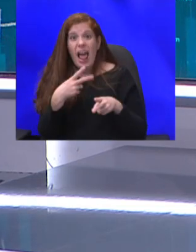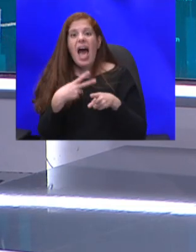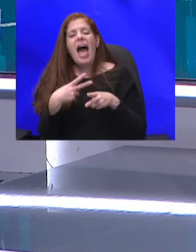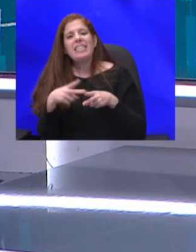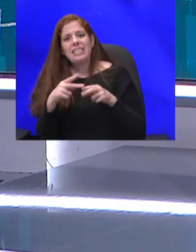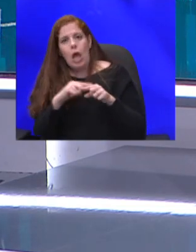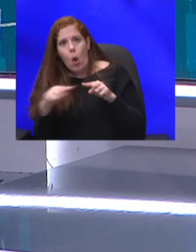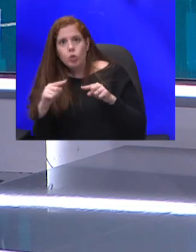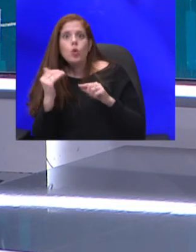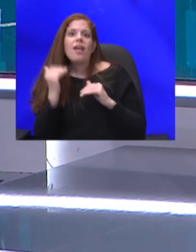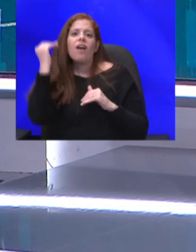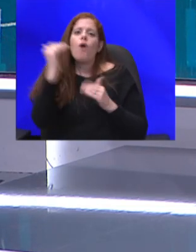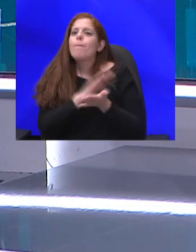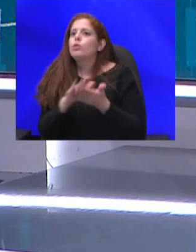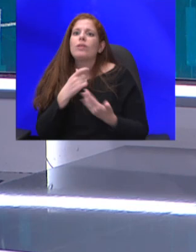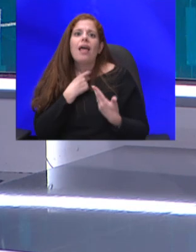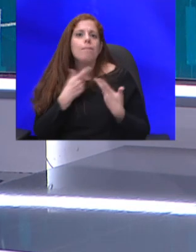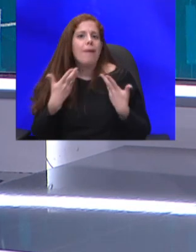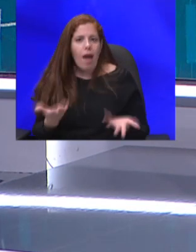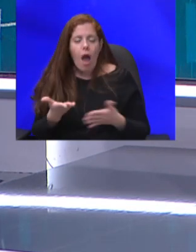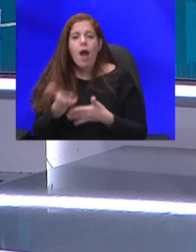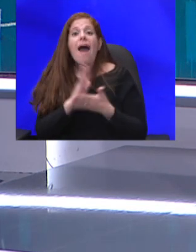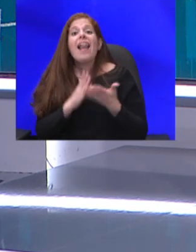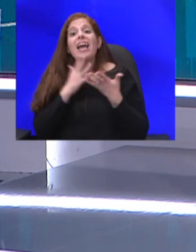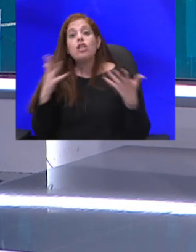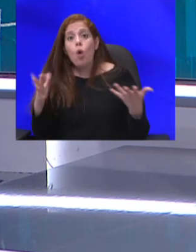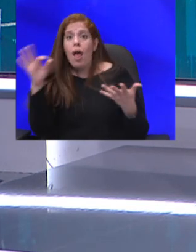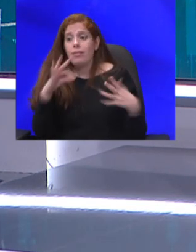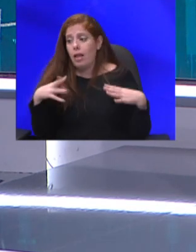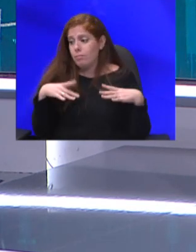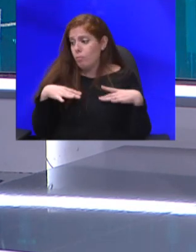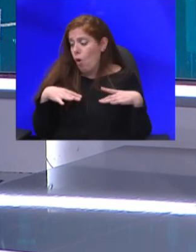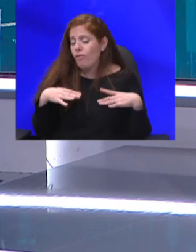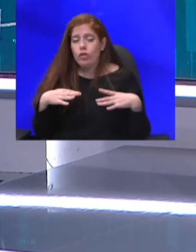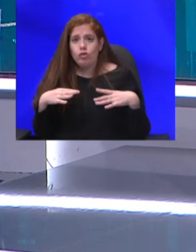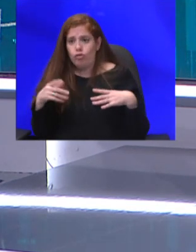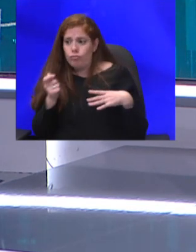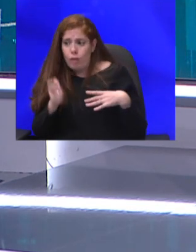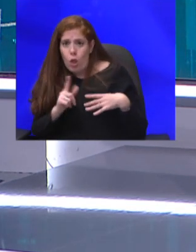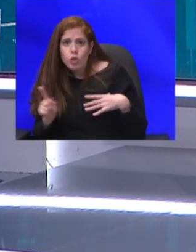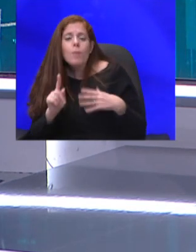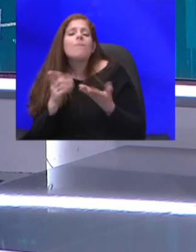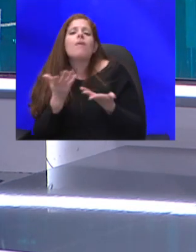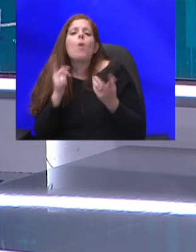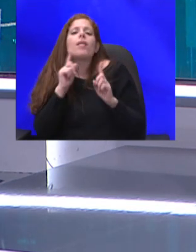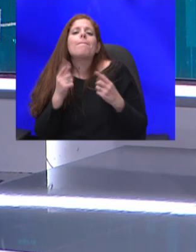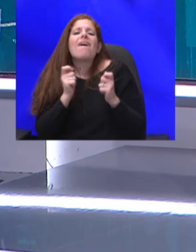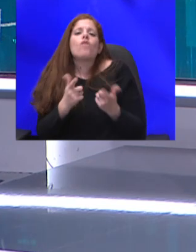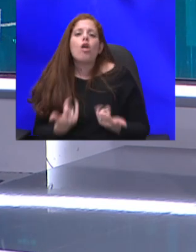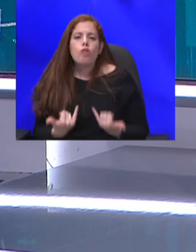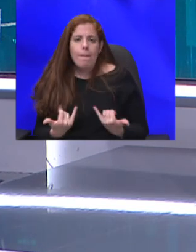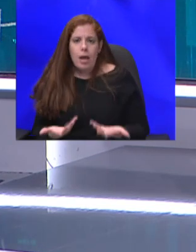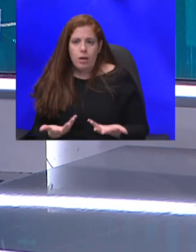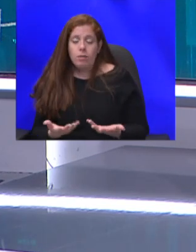אין להם ברירה חלק גדול מהם עדיין בחלט או בהבטלה ופשוט אין להם איפה להחזיר כרגע. העניינו ופה מתחילה הבעיה,